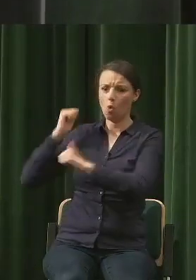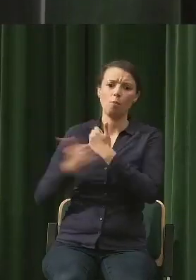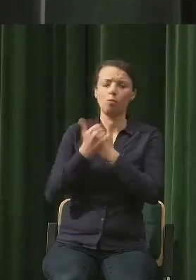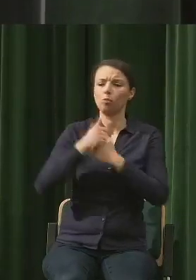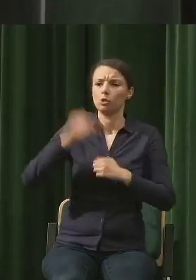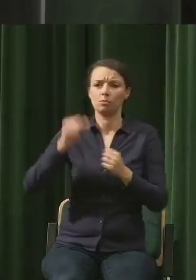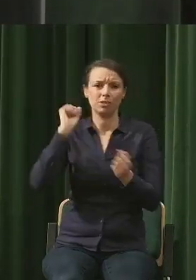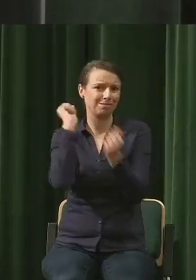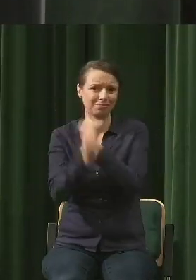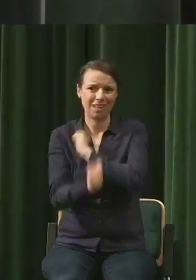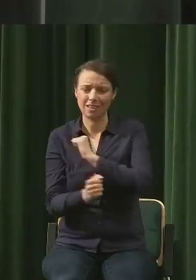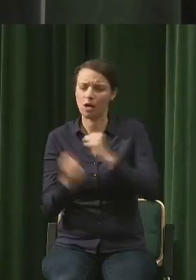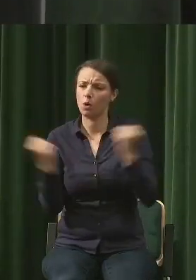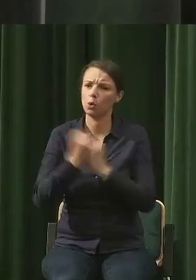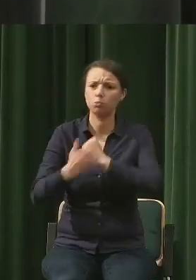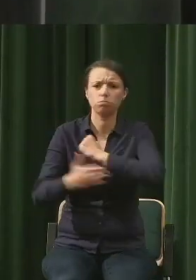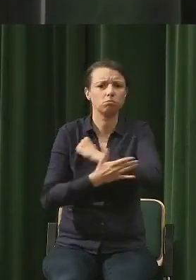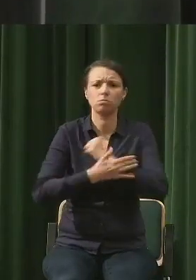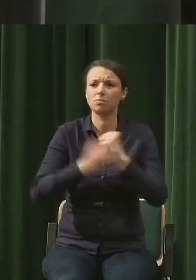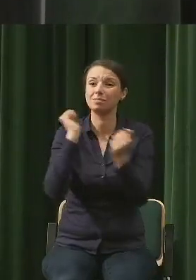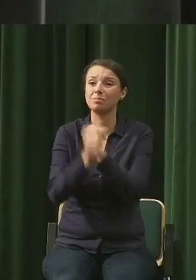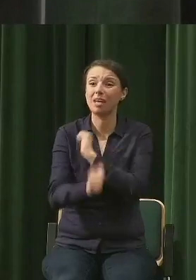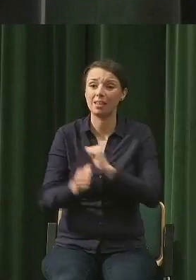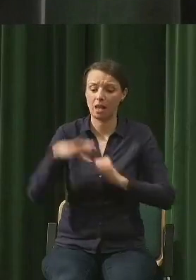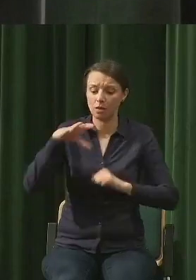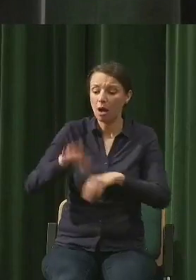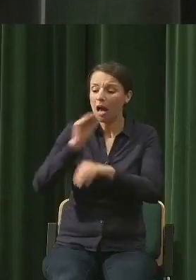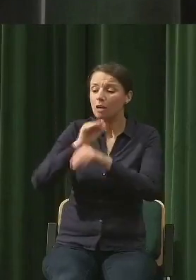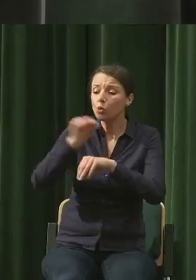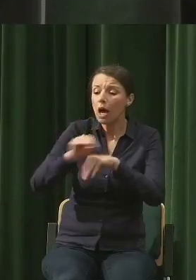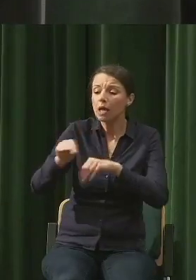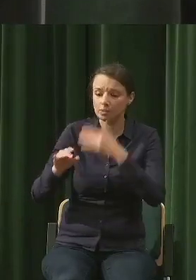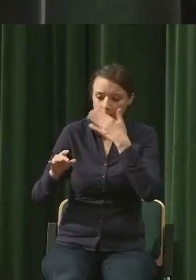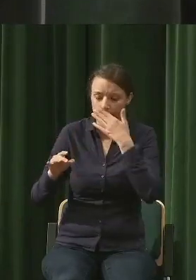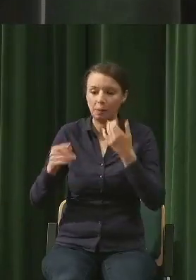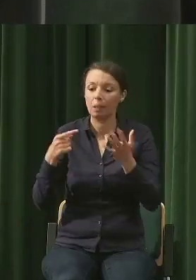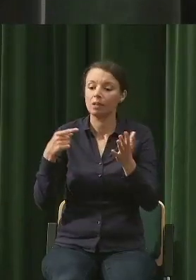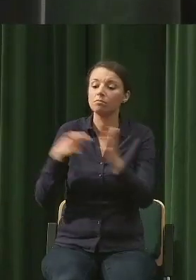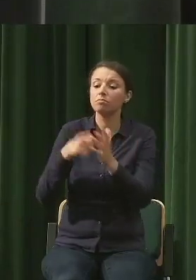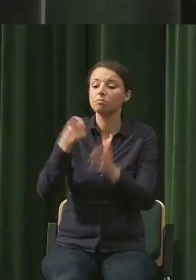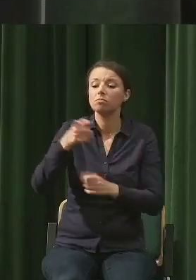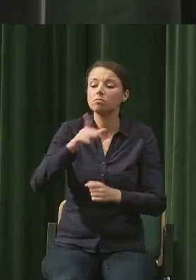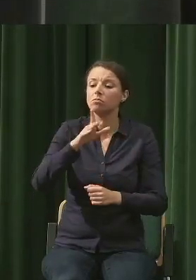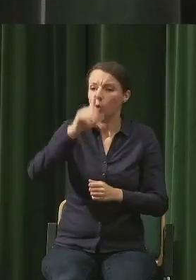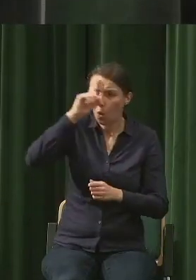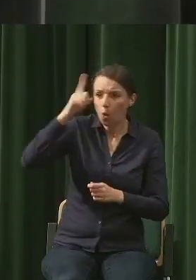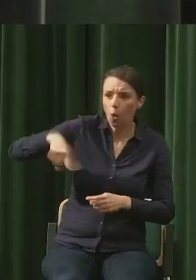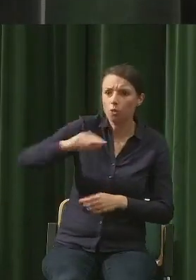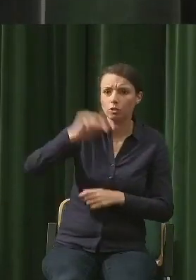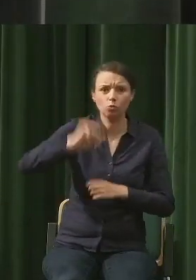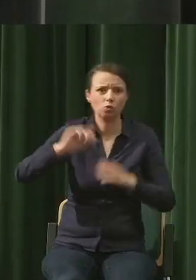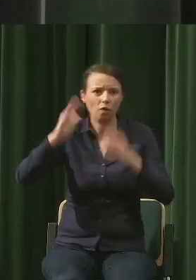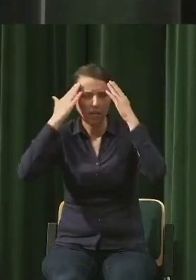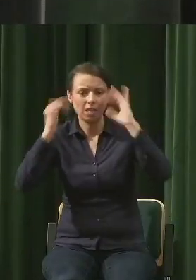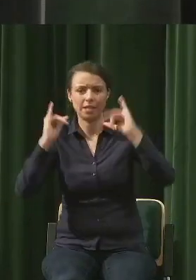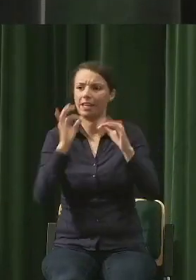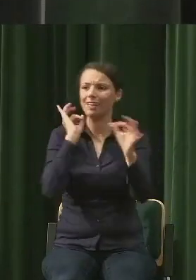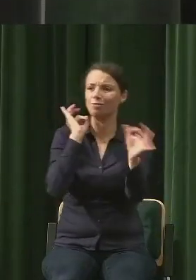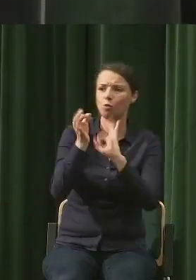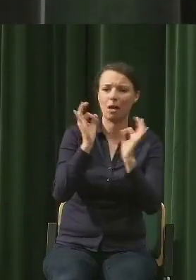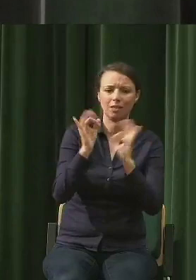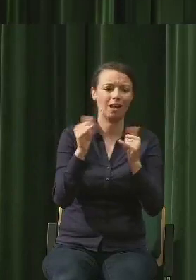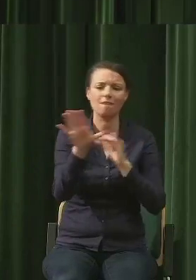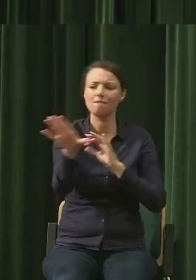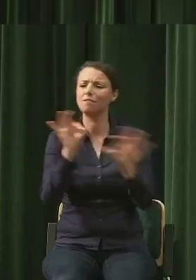również bazującej na tym, że trzeba uczyć czegoś innego. Ludzie muszą uczyć się, jak obracać informacją, gdzie szukać, jak szukać